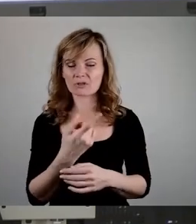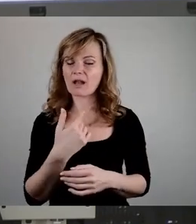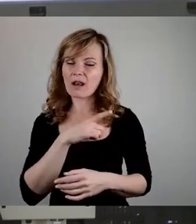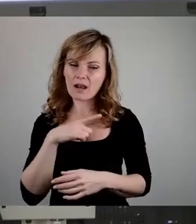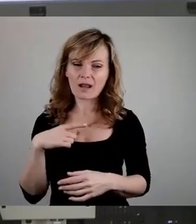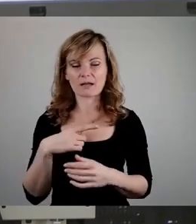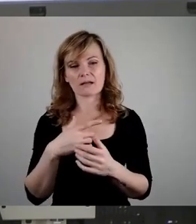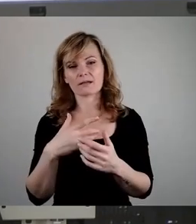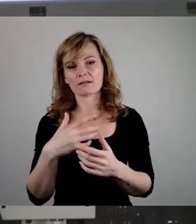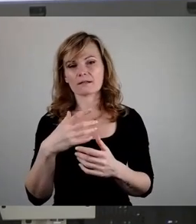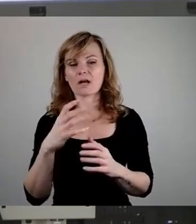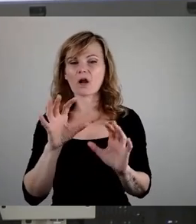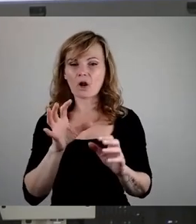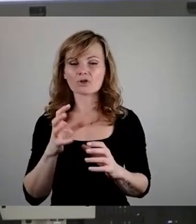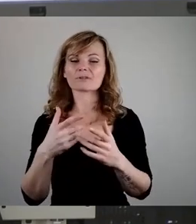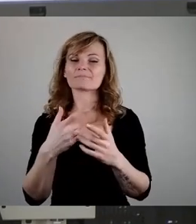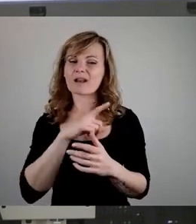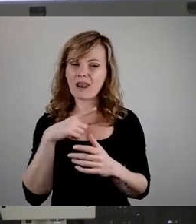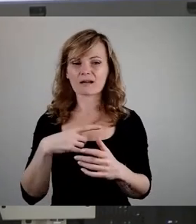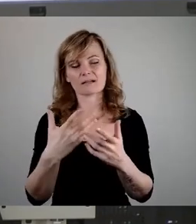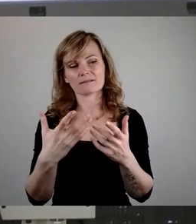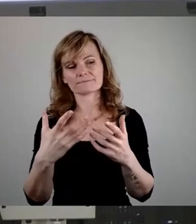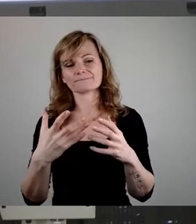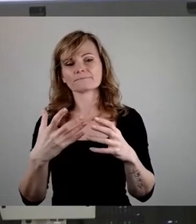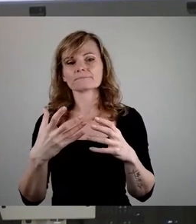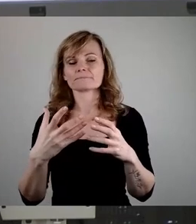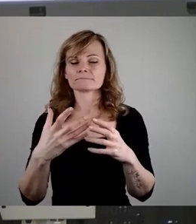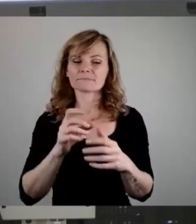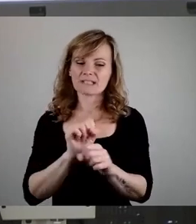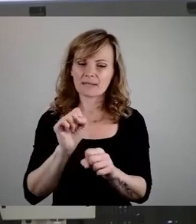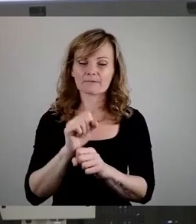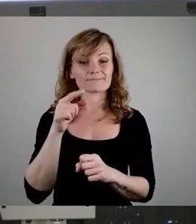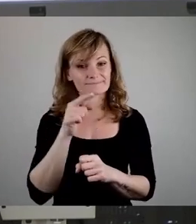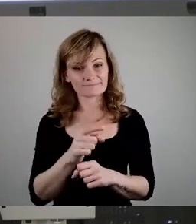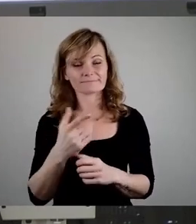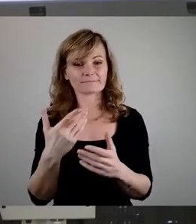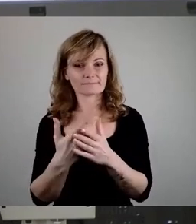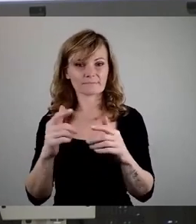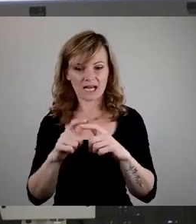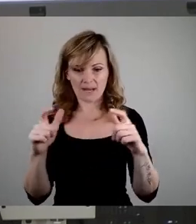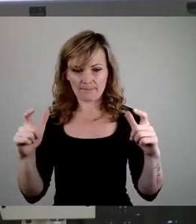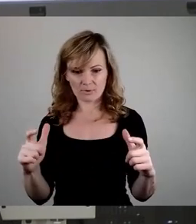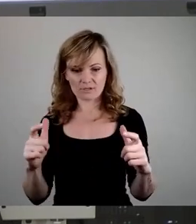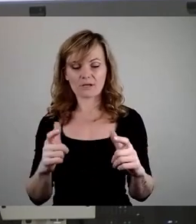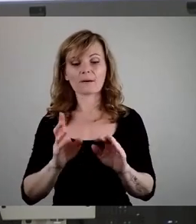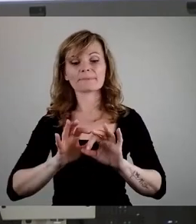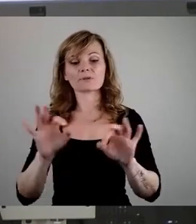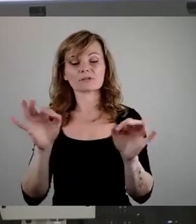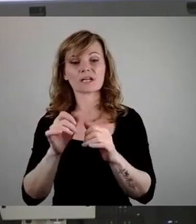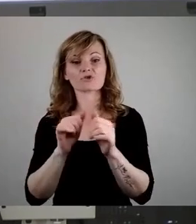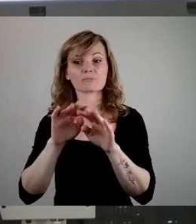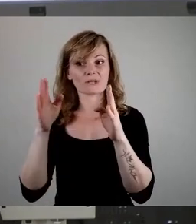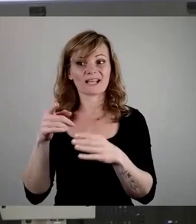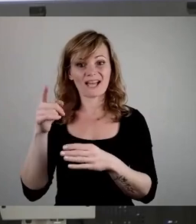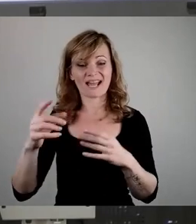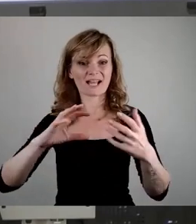dort ein Sportcampus entsteht. Und der Ersatz dieser ganz besonderen Sporthalle, die jetzt in Klotscher